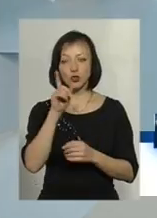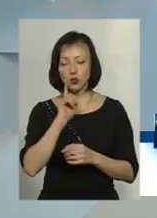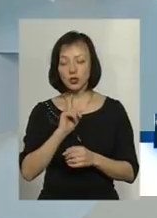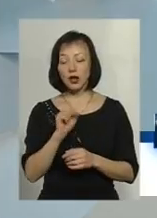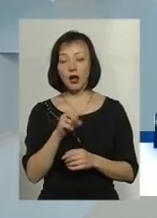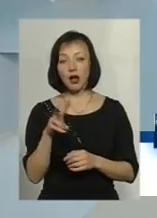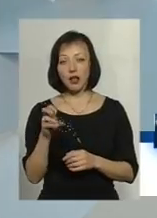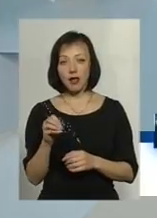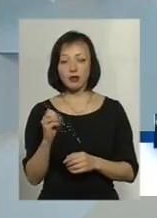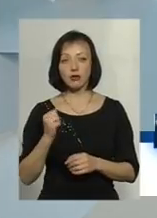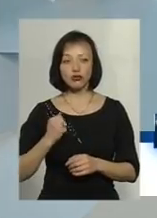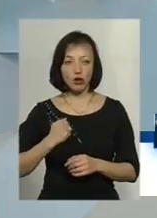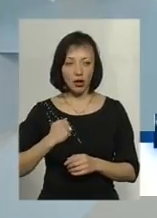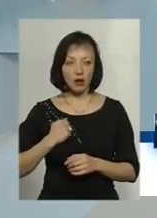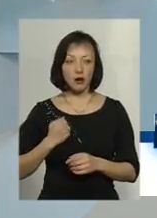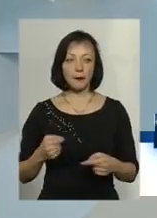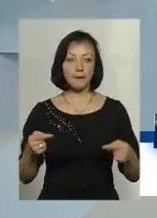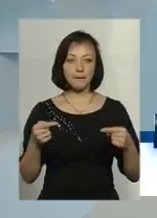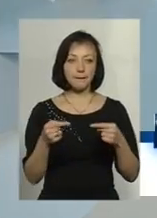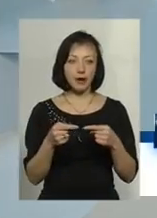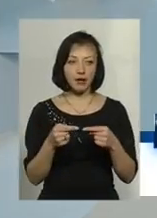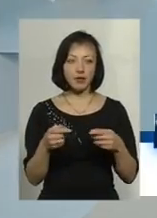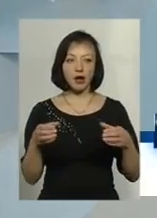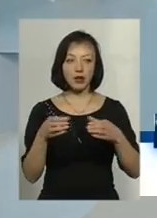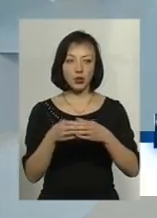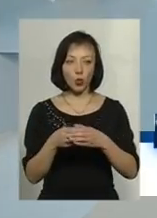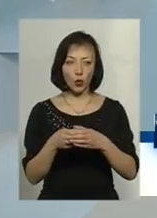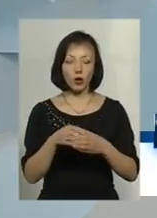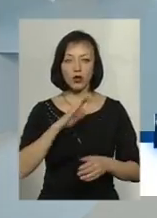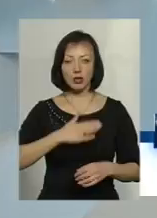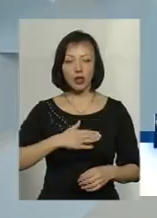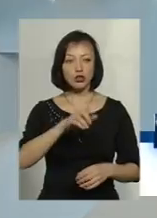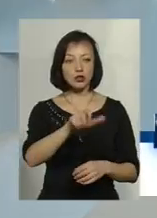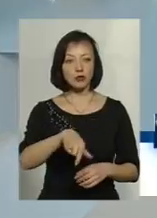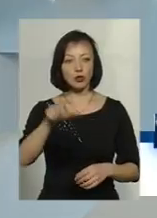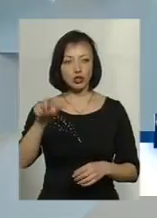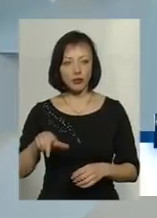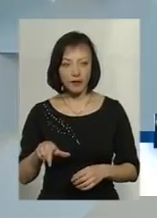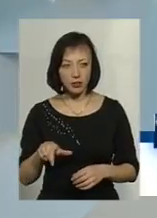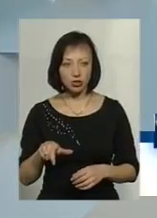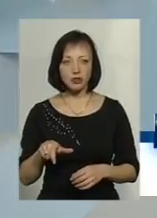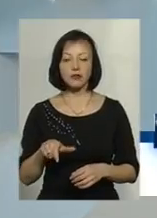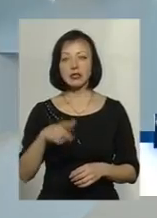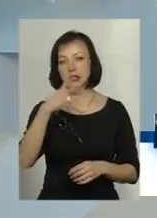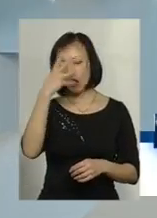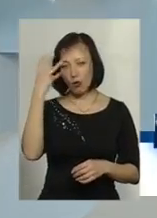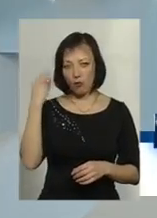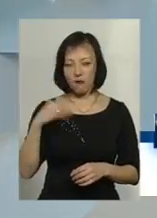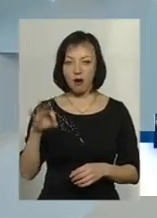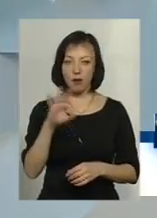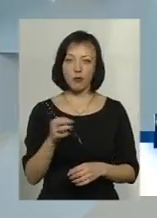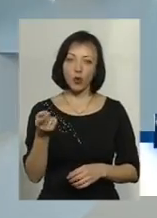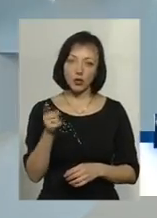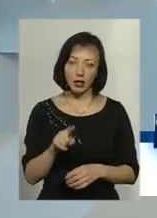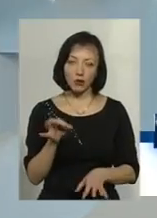Але при цьому, на жаль, певна категорія наших споживачів, шановних, забуває про те, що